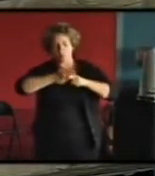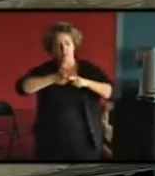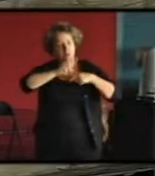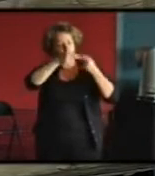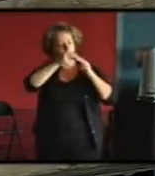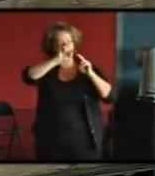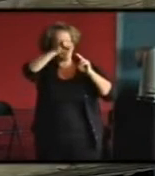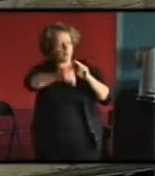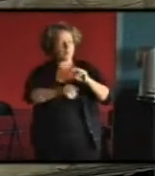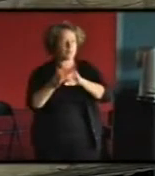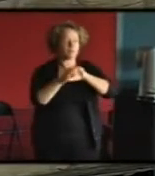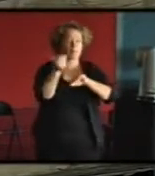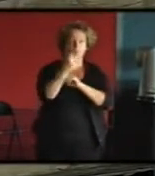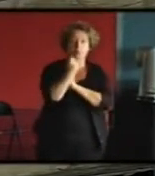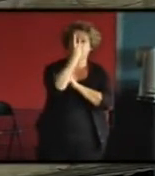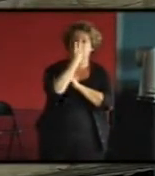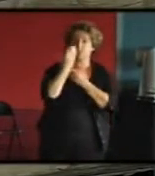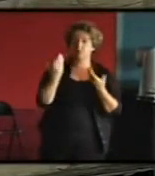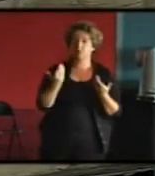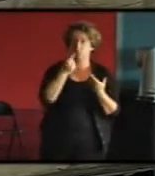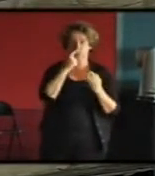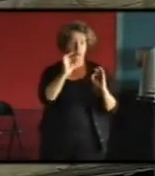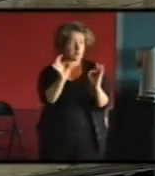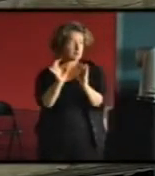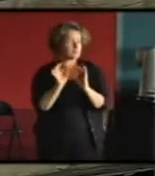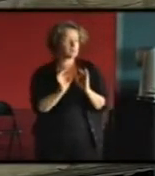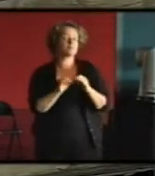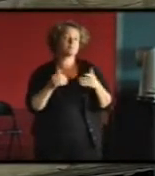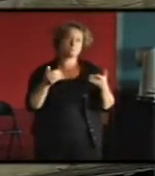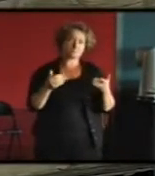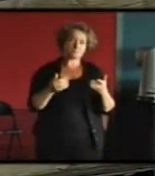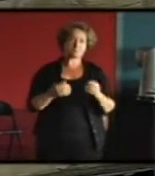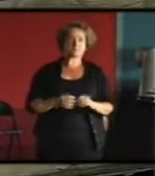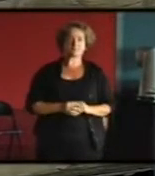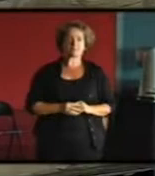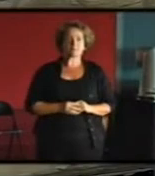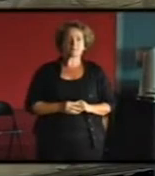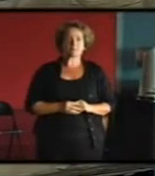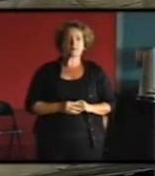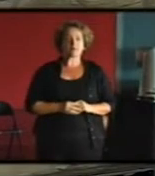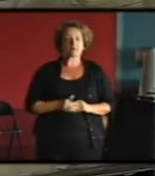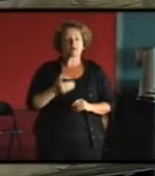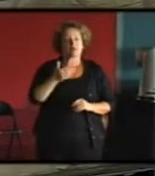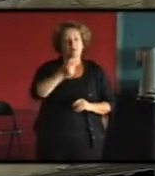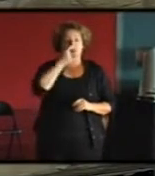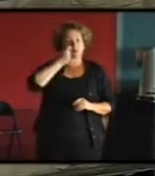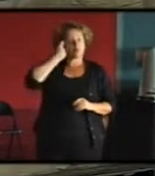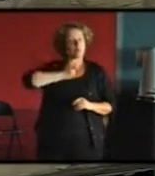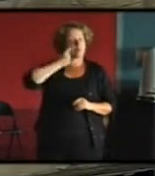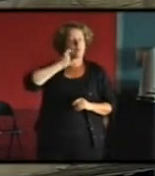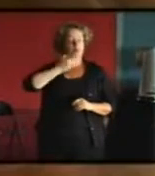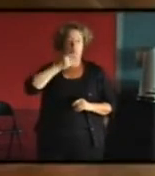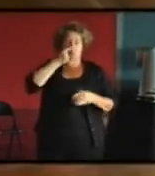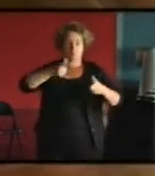réactions ou questions sinon je voudrais qu'on pointe de façon précise une question parce que là on se rend compte que le bâti ancien